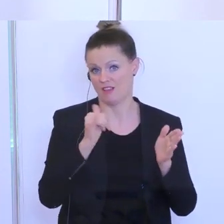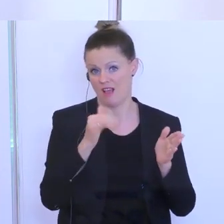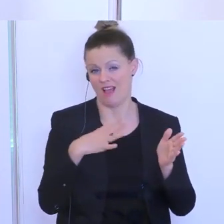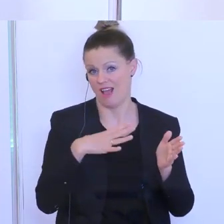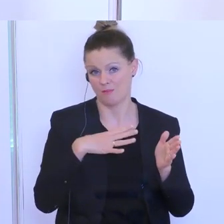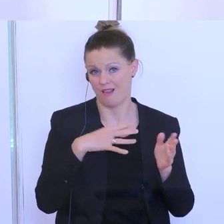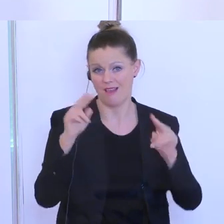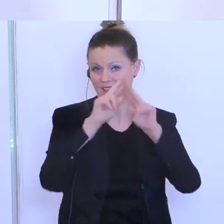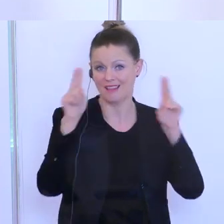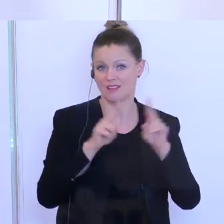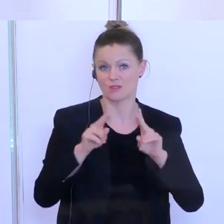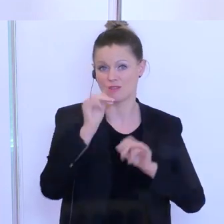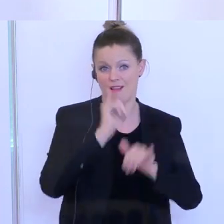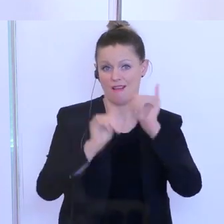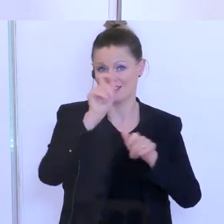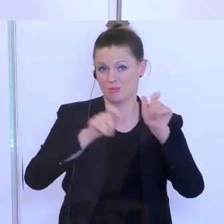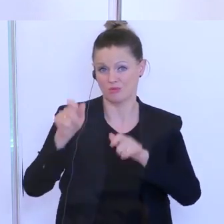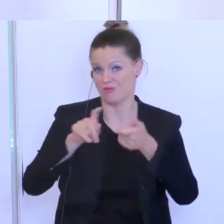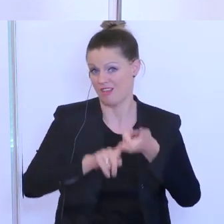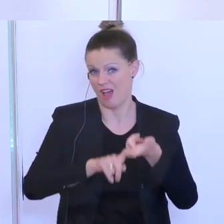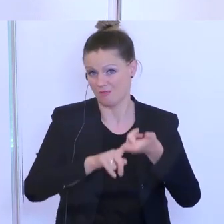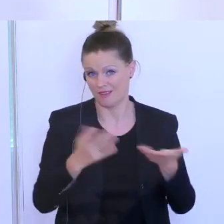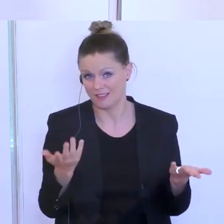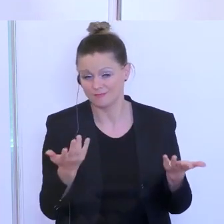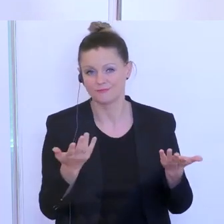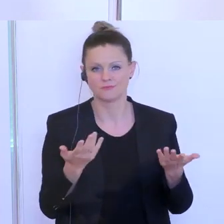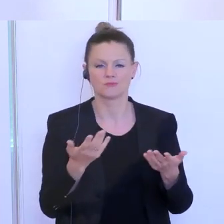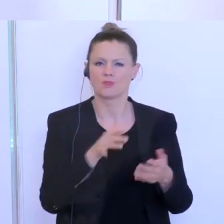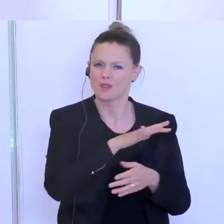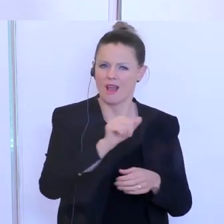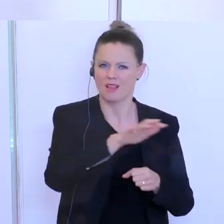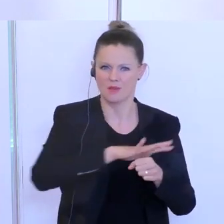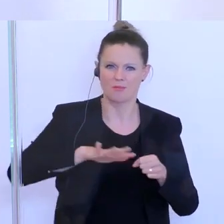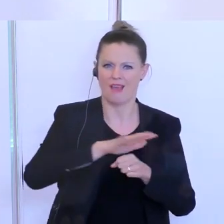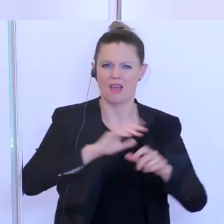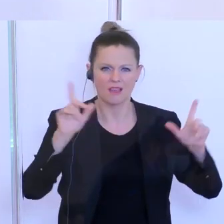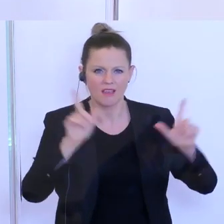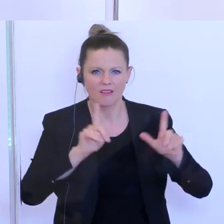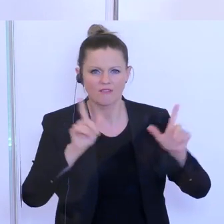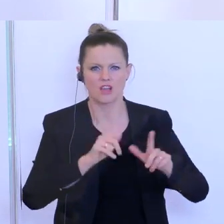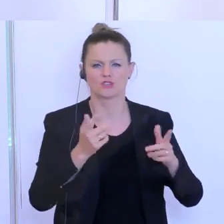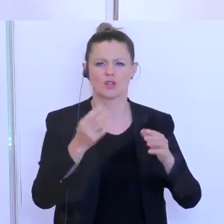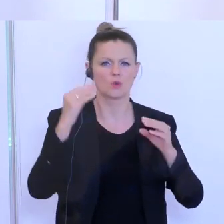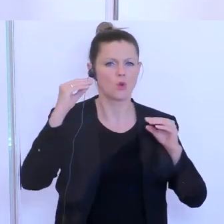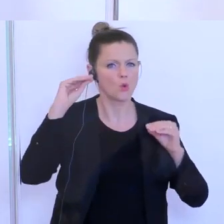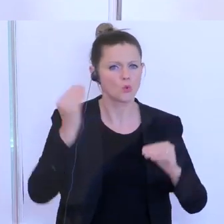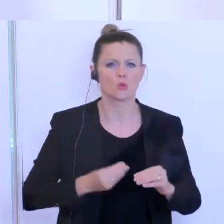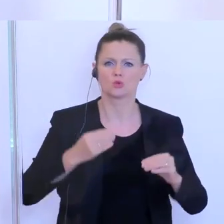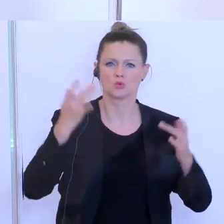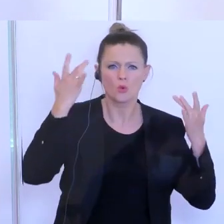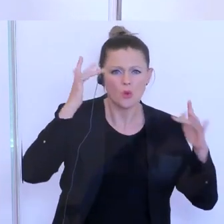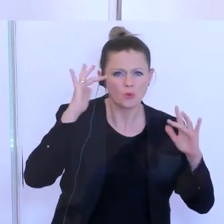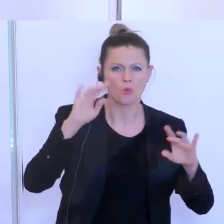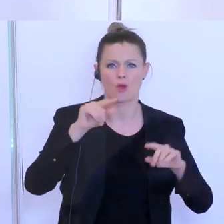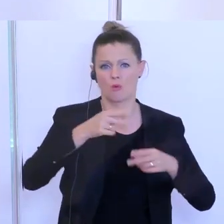auch hier von den internationalen Reisenden abhängen. Und bei all den Bereichen der gesamten Event, Veranstaltungs-, Kunst und Kulturszene mit all den